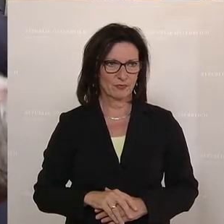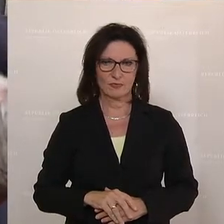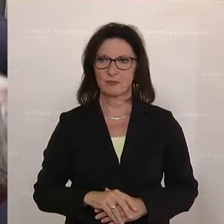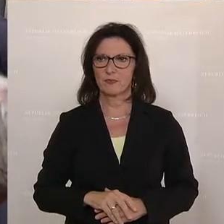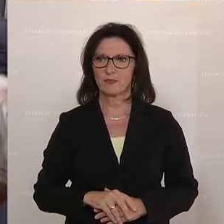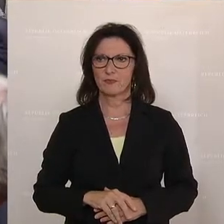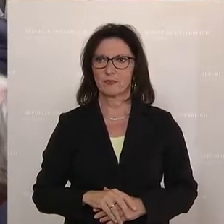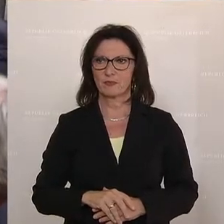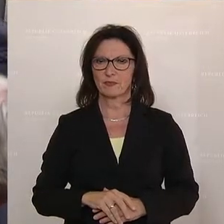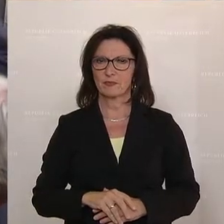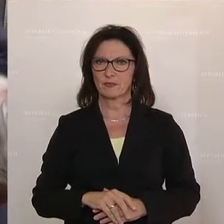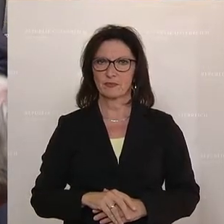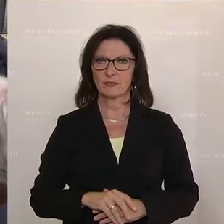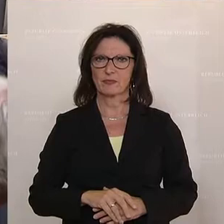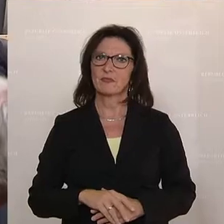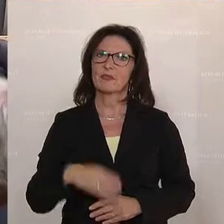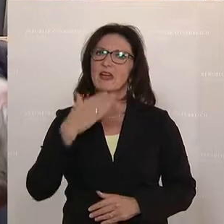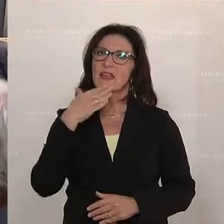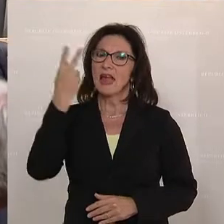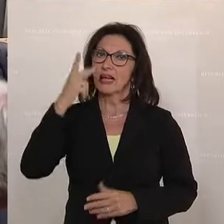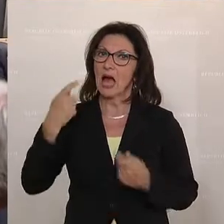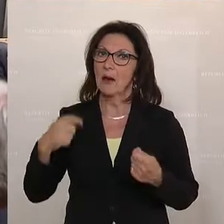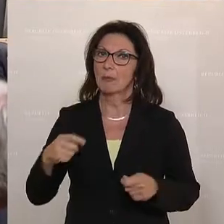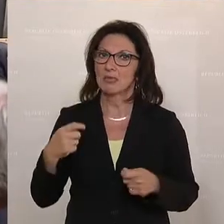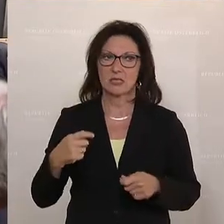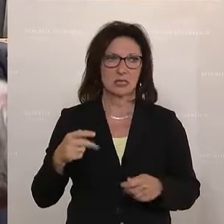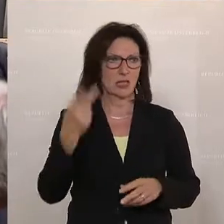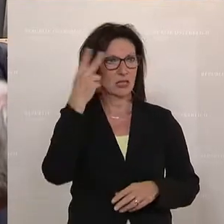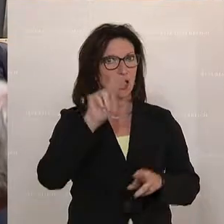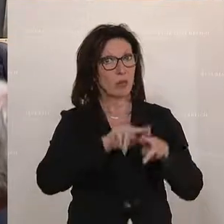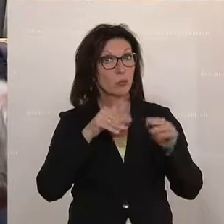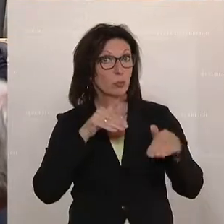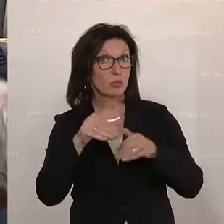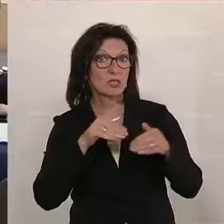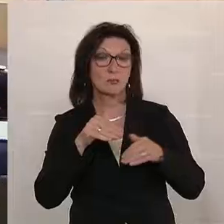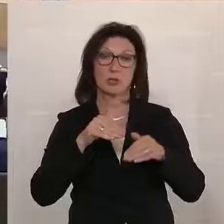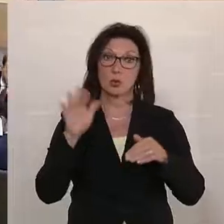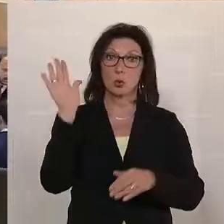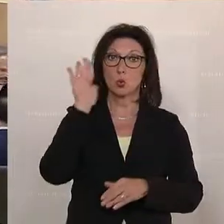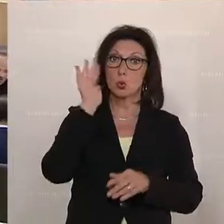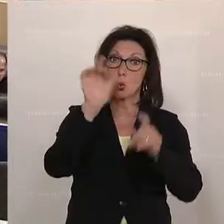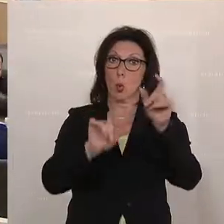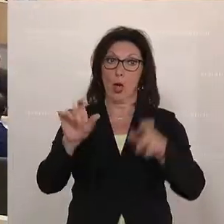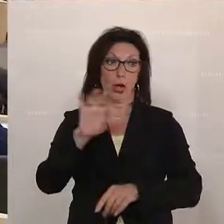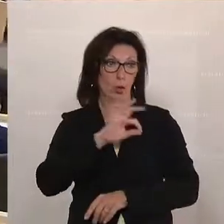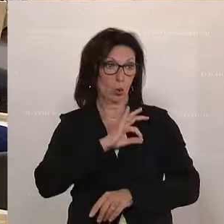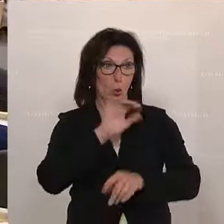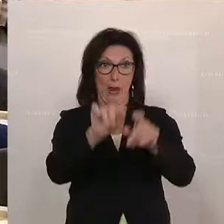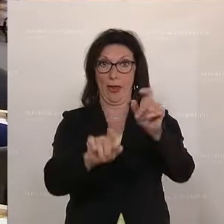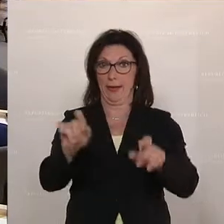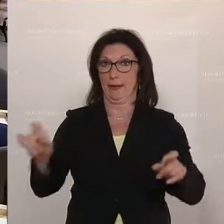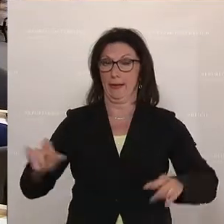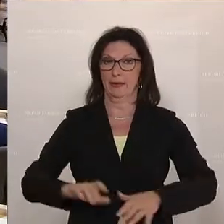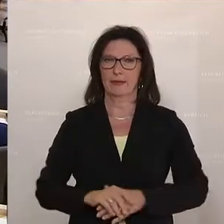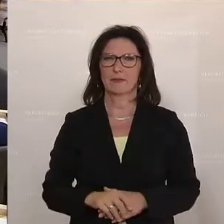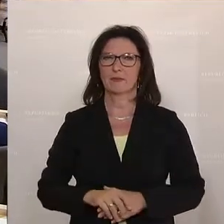Fristen bis zum Aus der Vollspaltenböden bei der Schweinehaltung zu lang. Transporte bis Afrika, das kann niemand wollen. Es gibt also